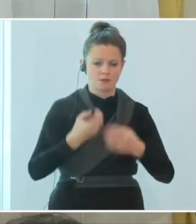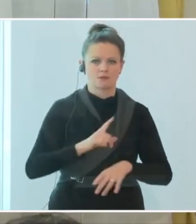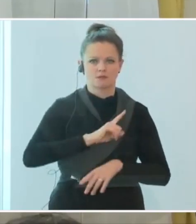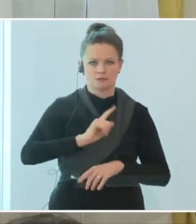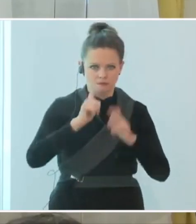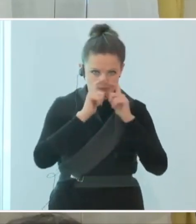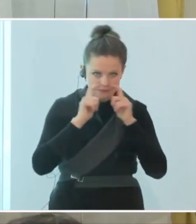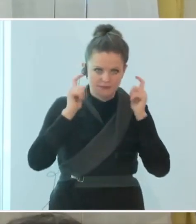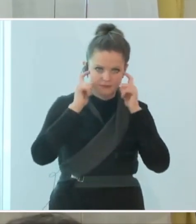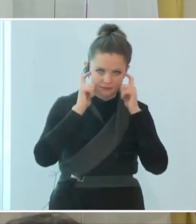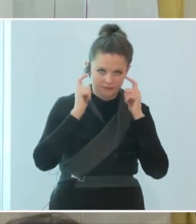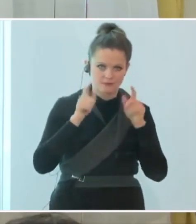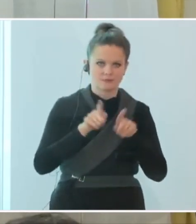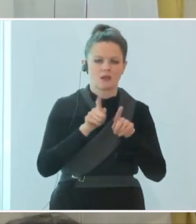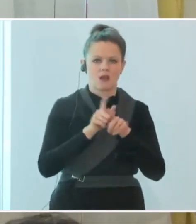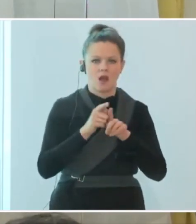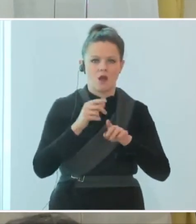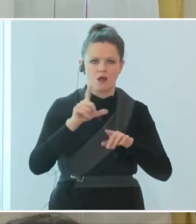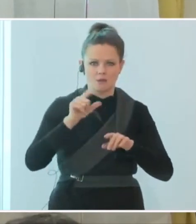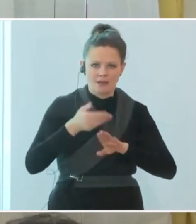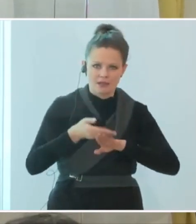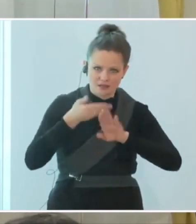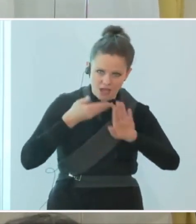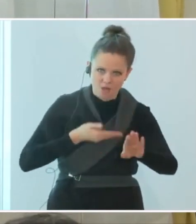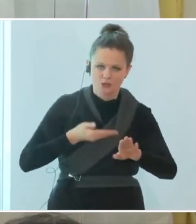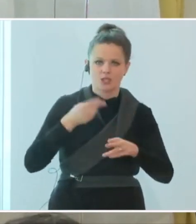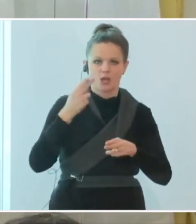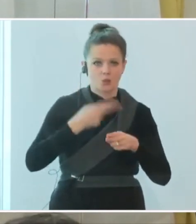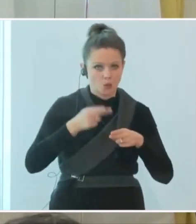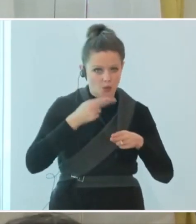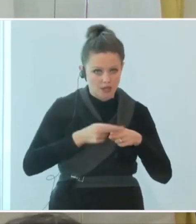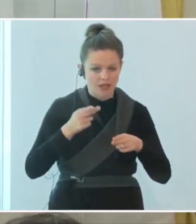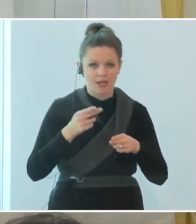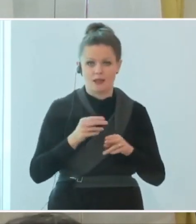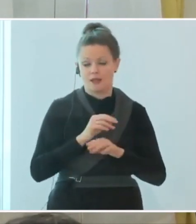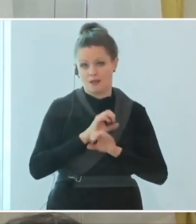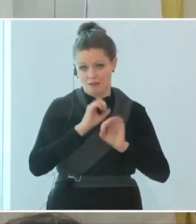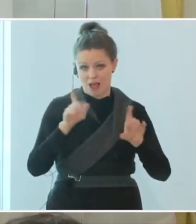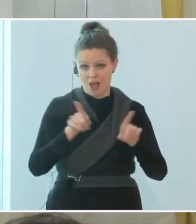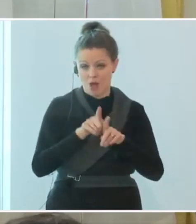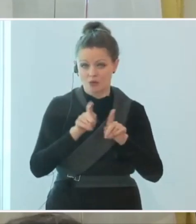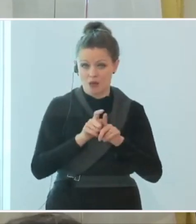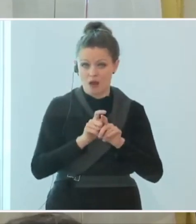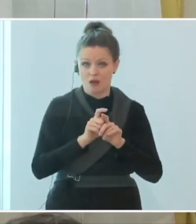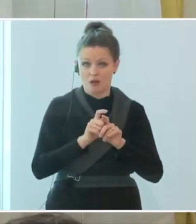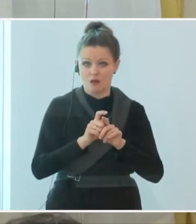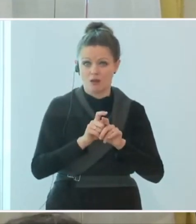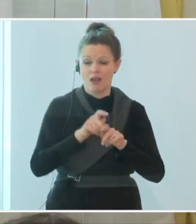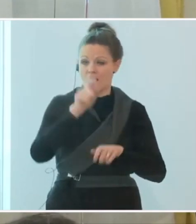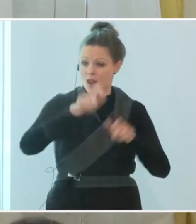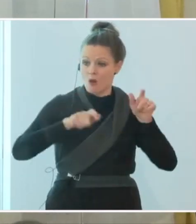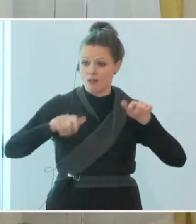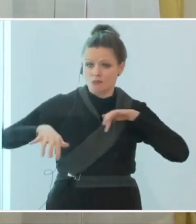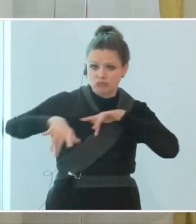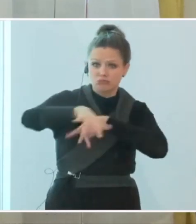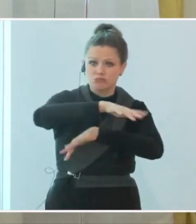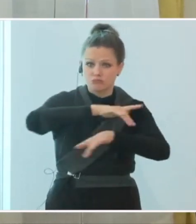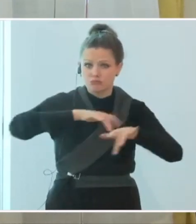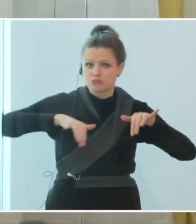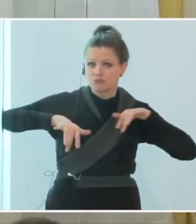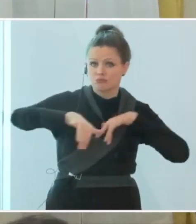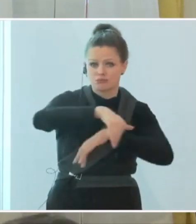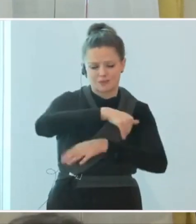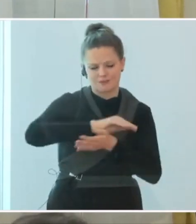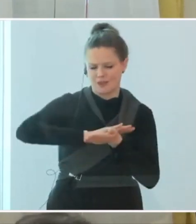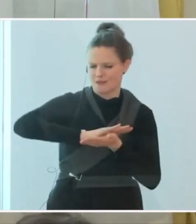-Nasen-Schutz, das heißt Mindestabstand, das heißt Hygiene. Und das heißt, große Menschenansammlungen möglichst vermeiden